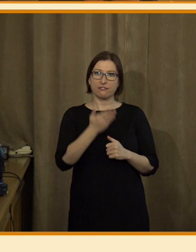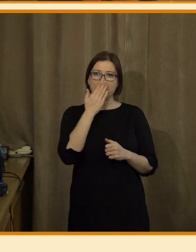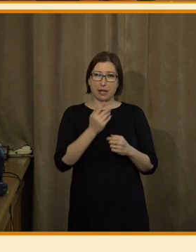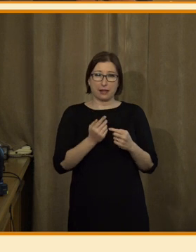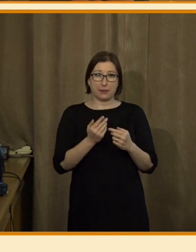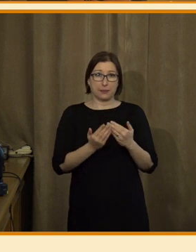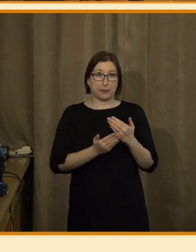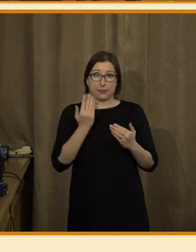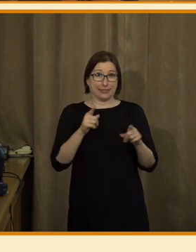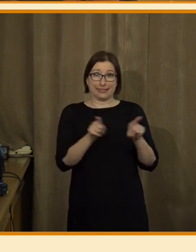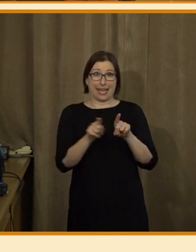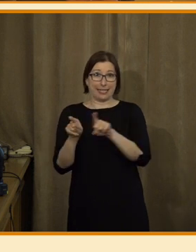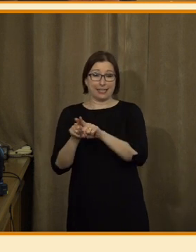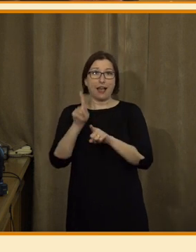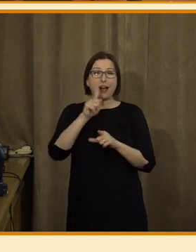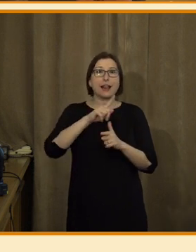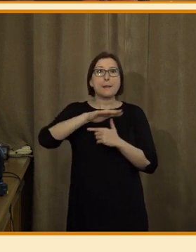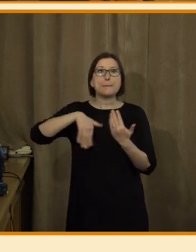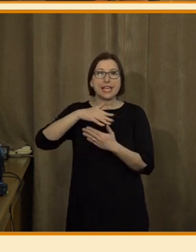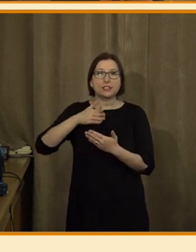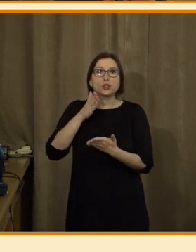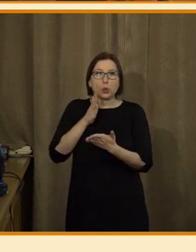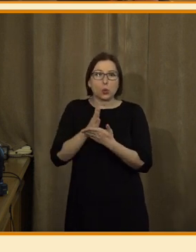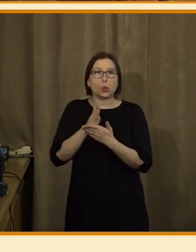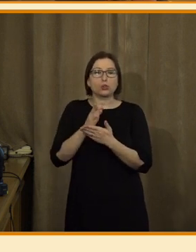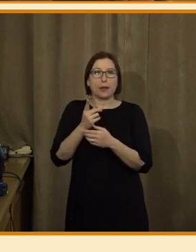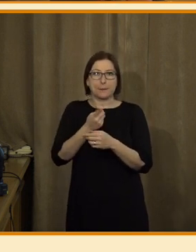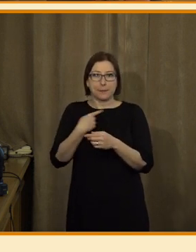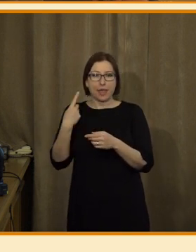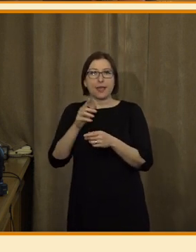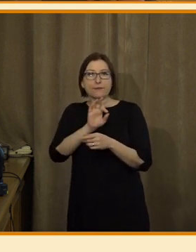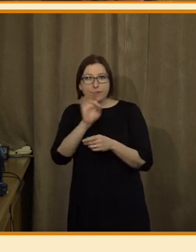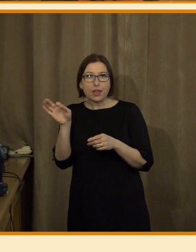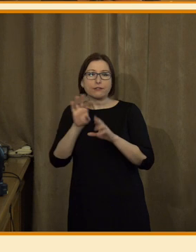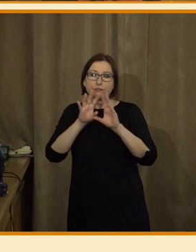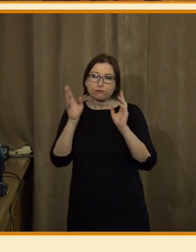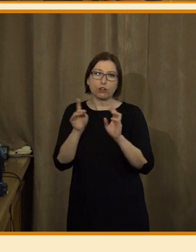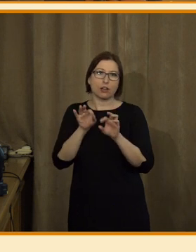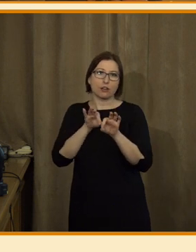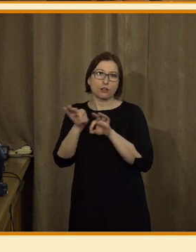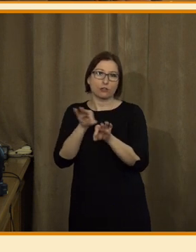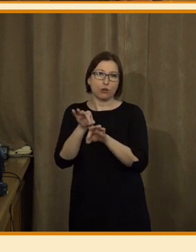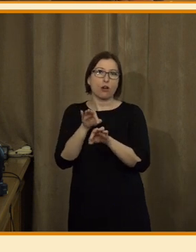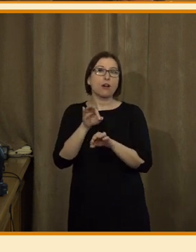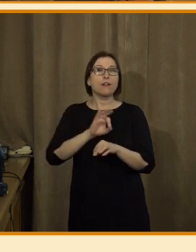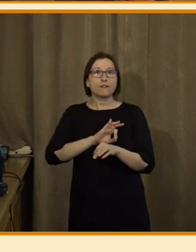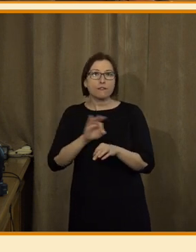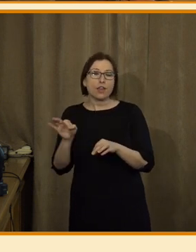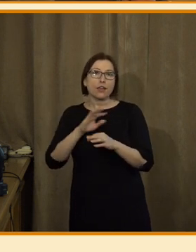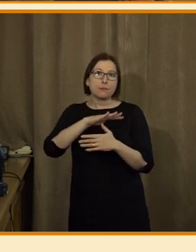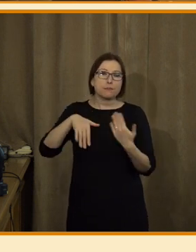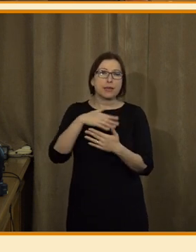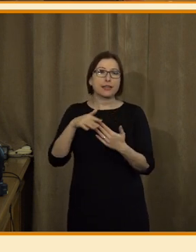to nepatrně, že jo. Ale díky tady tomu mixu my dokážeme s tím audiem už dělat všechno. My dokážeme prostě si